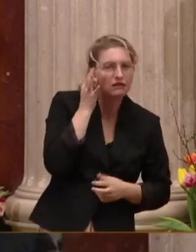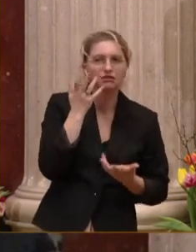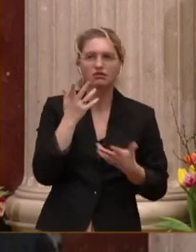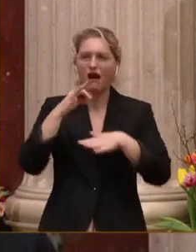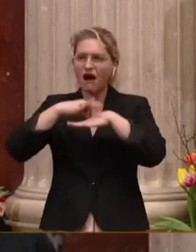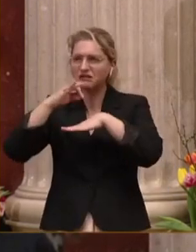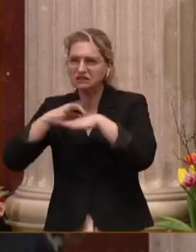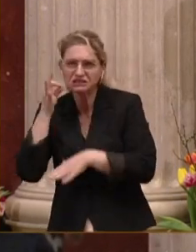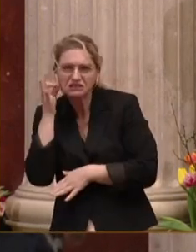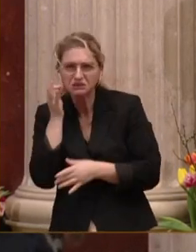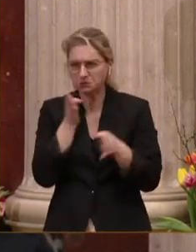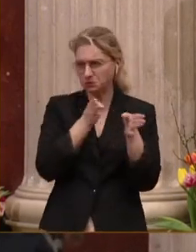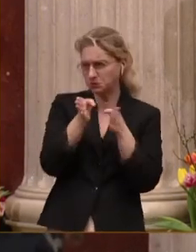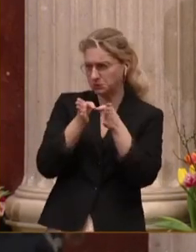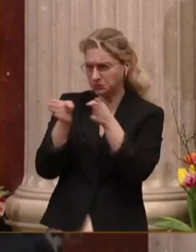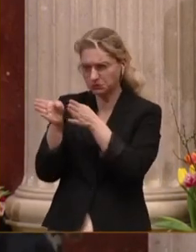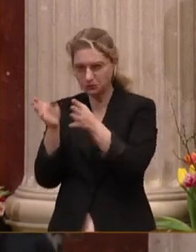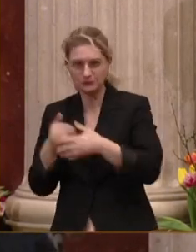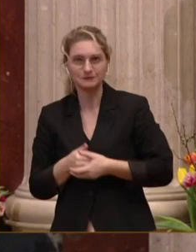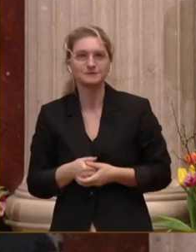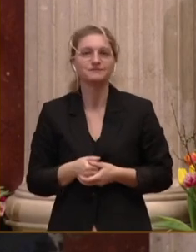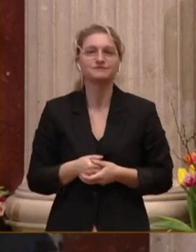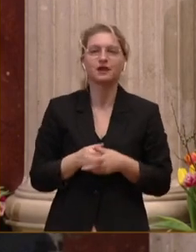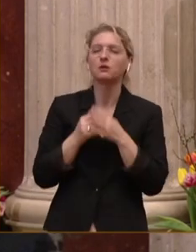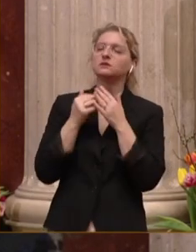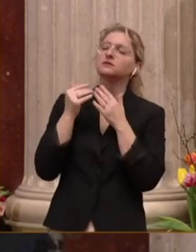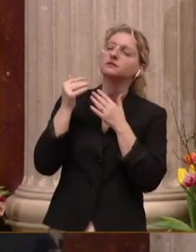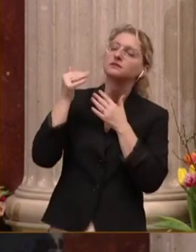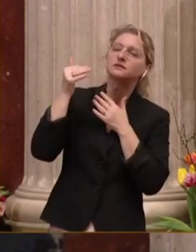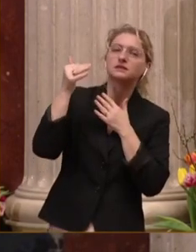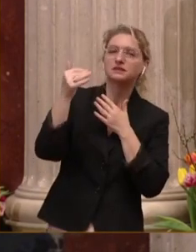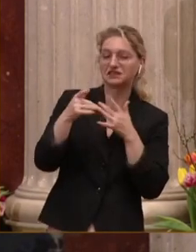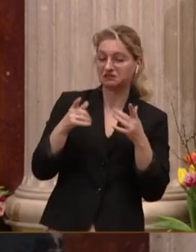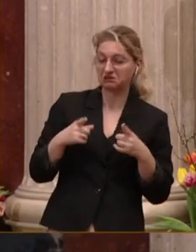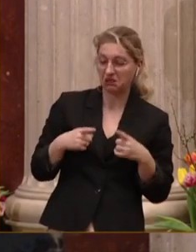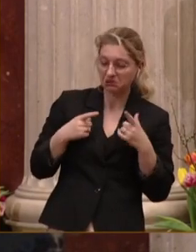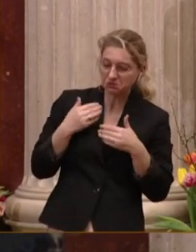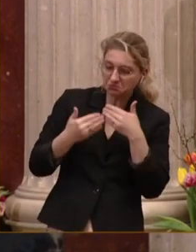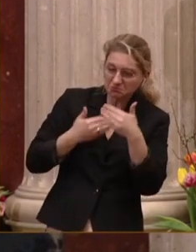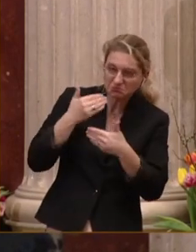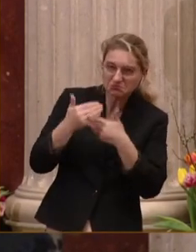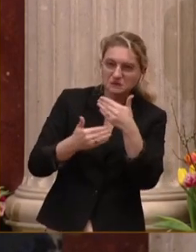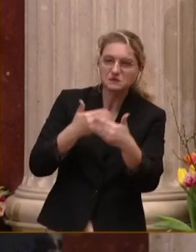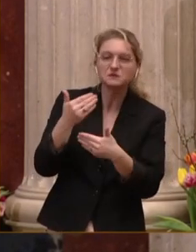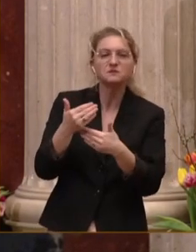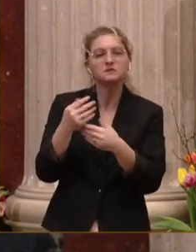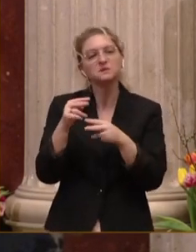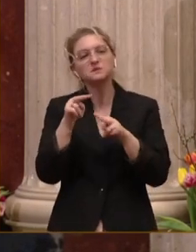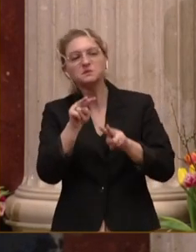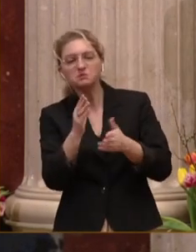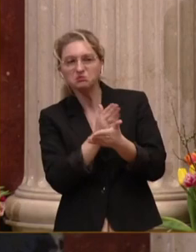Also etwas in diese Richtung. Aber irgendwann im Laufe unseres Lebens haben wir uns entschieden, diesen